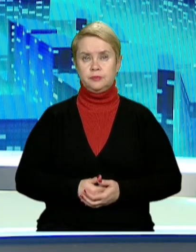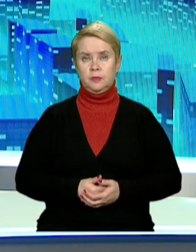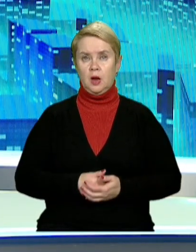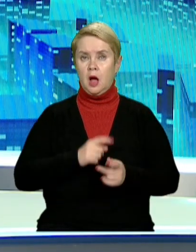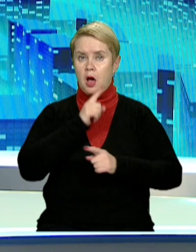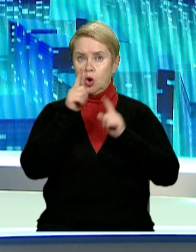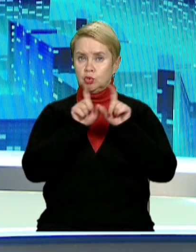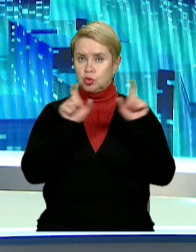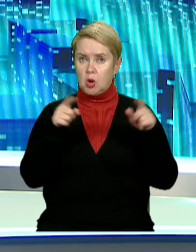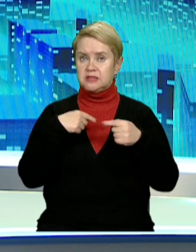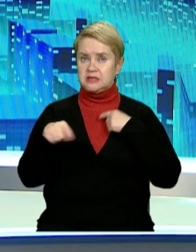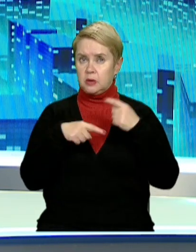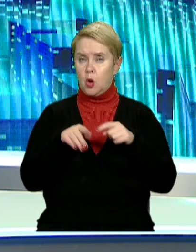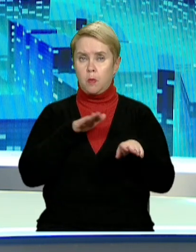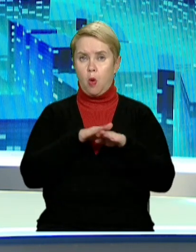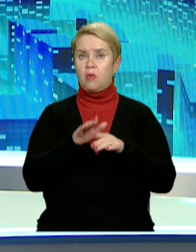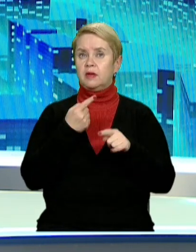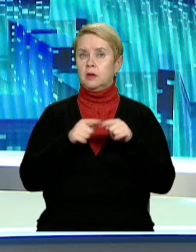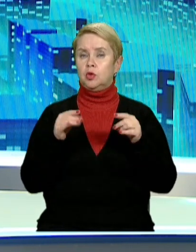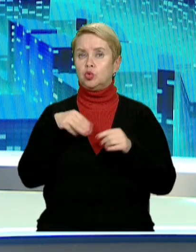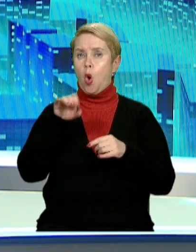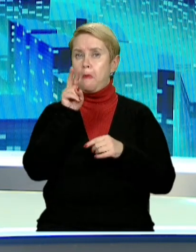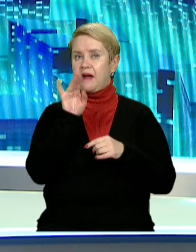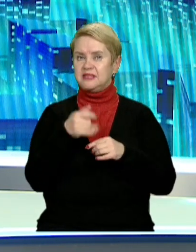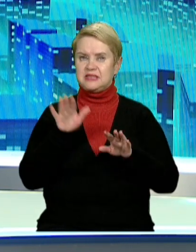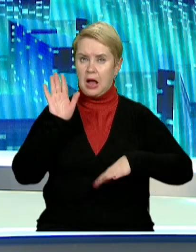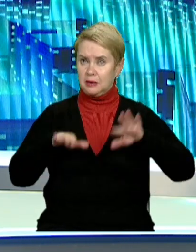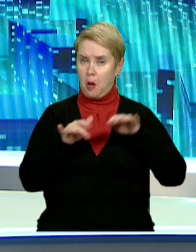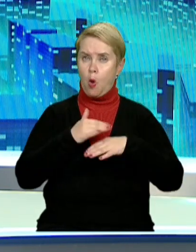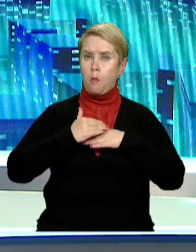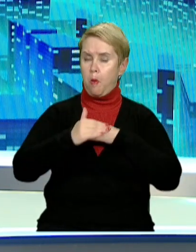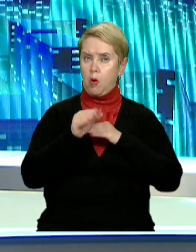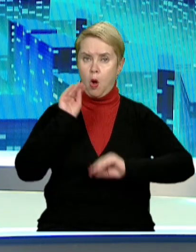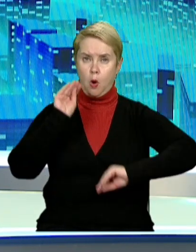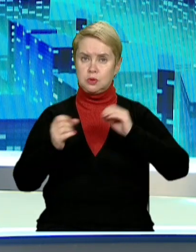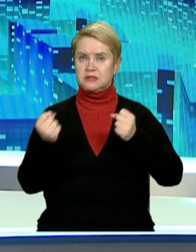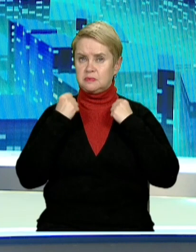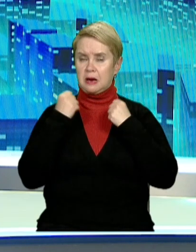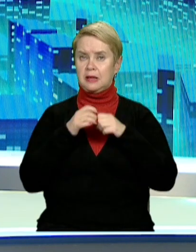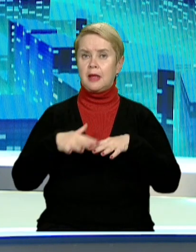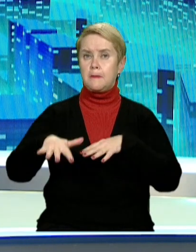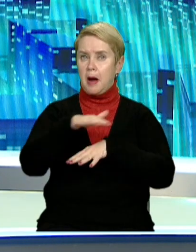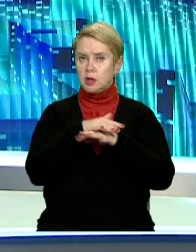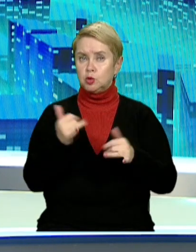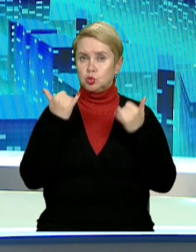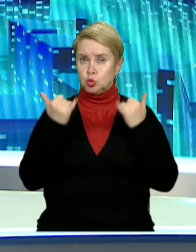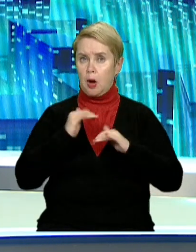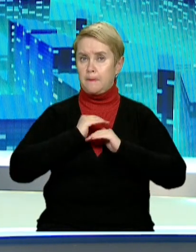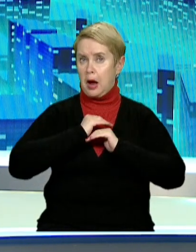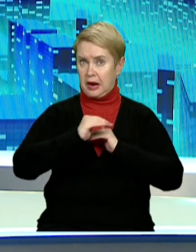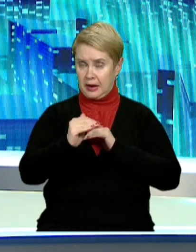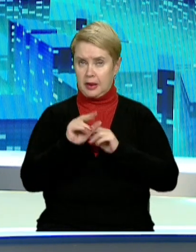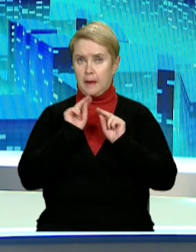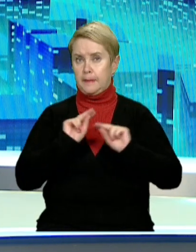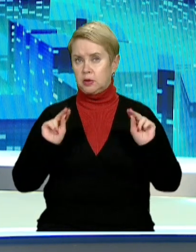Реконструкція шкільного стадіону повним ходом. У Томаківці замість занедбаного поля облаштовують спортивні майданчики із сучасним покриттям.